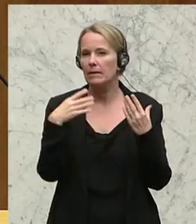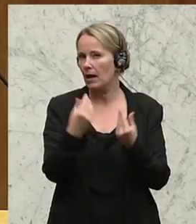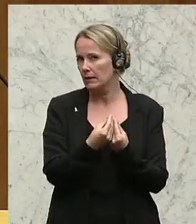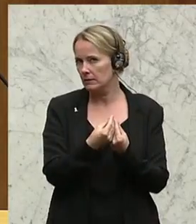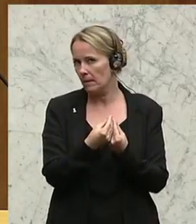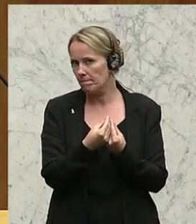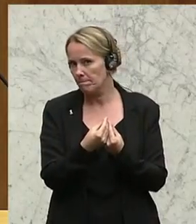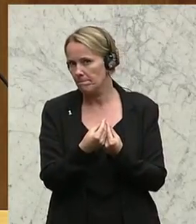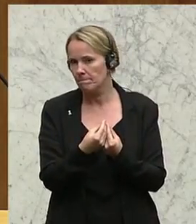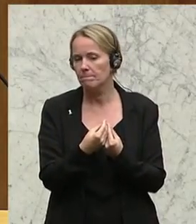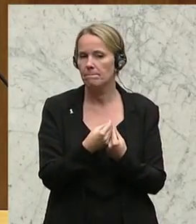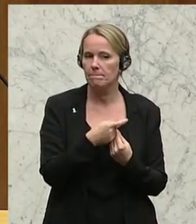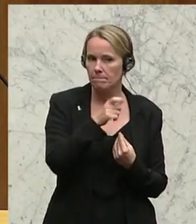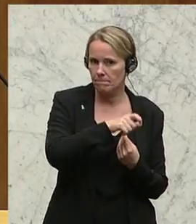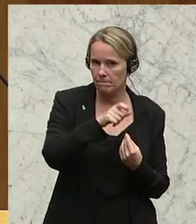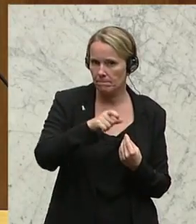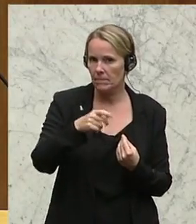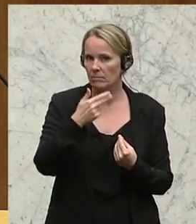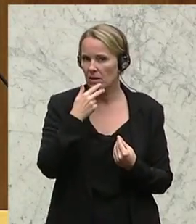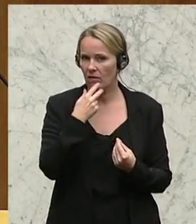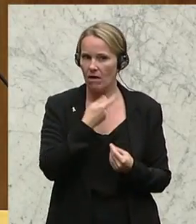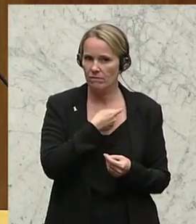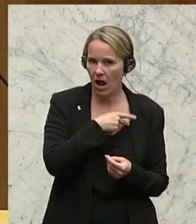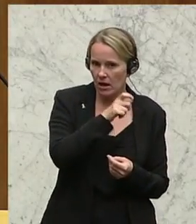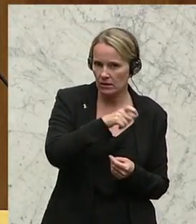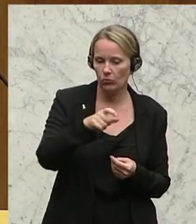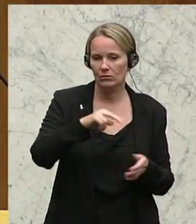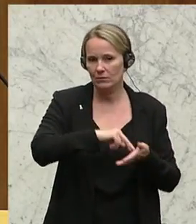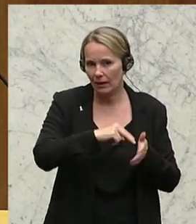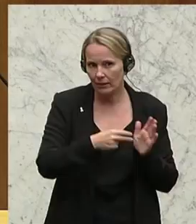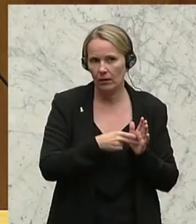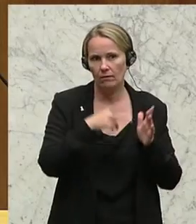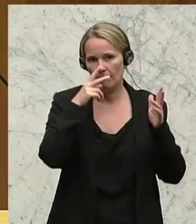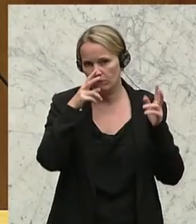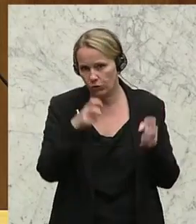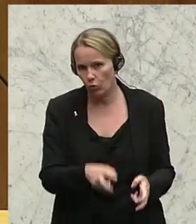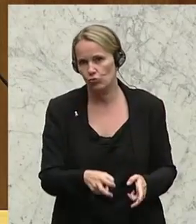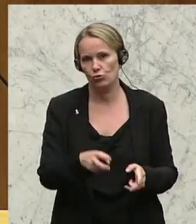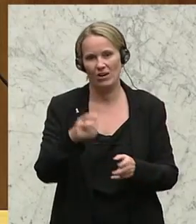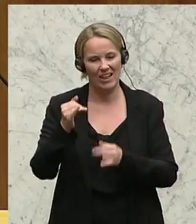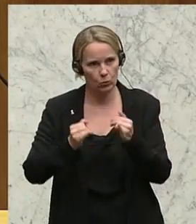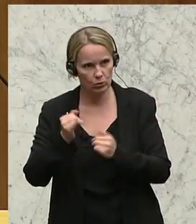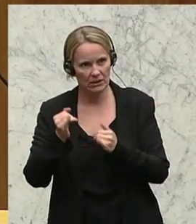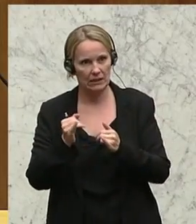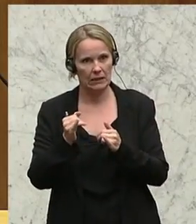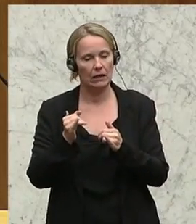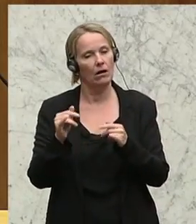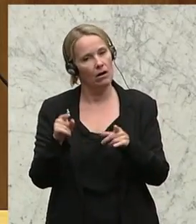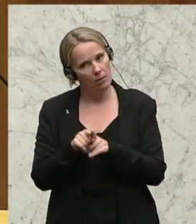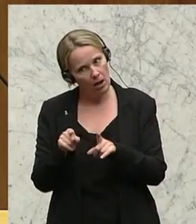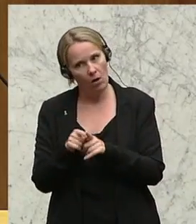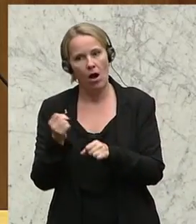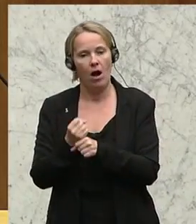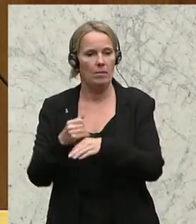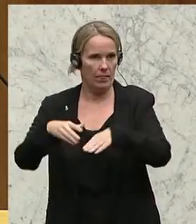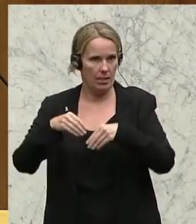der Abstimmung mit den maßgeblichen Stakeholdern, mit den Technikern, mit den Forschern, mit der Industrie, aber auch mit